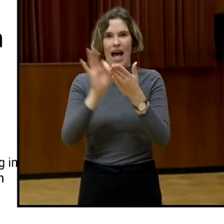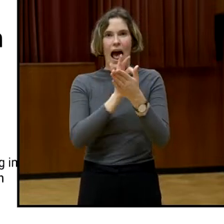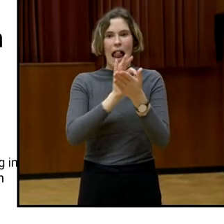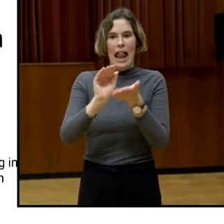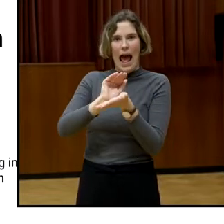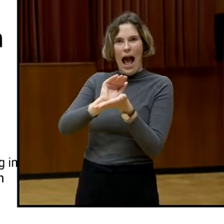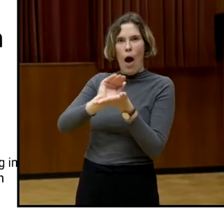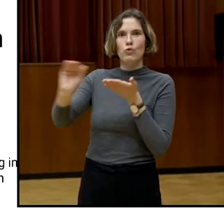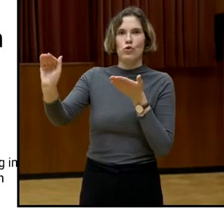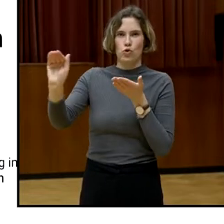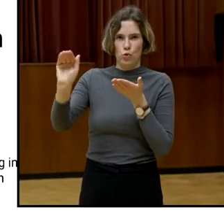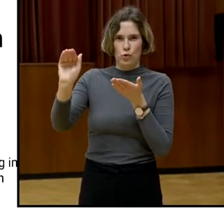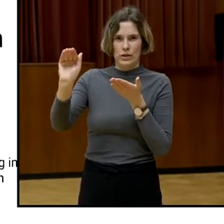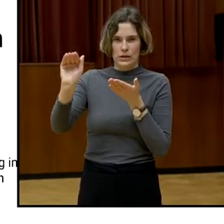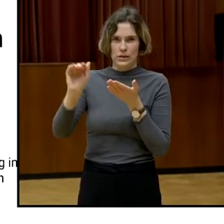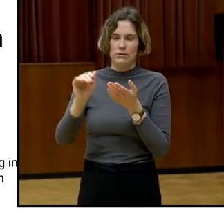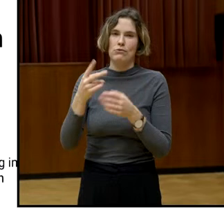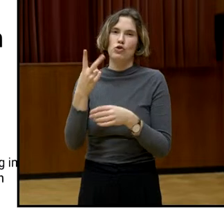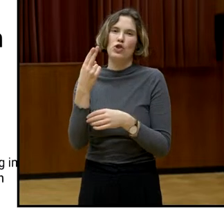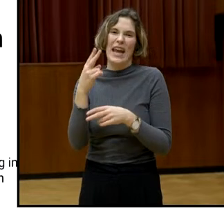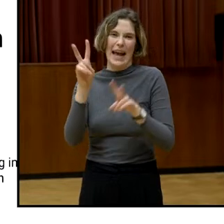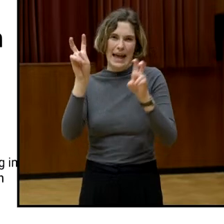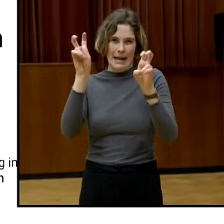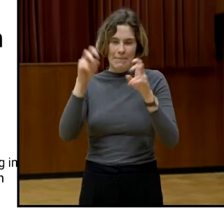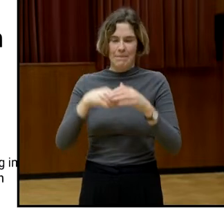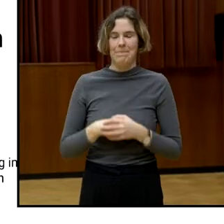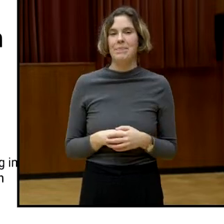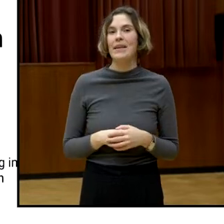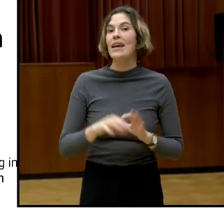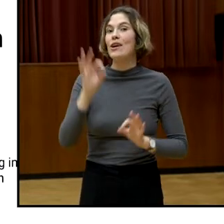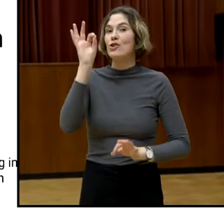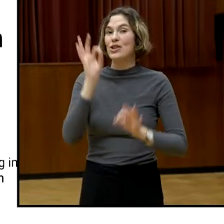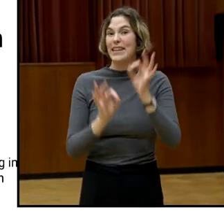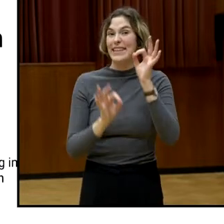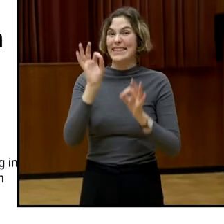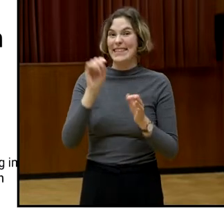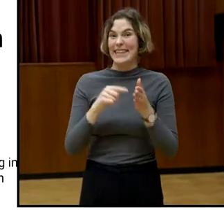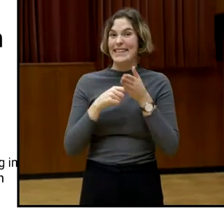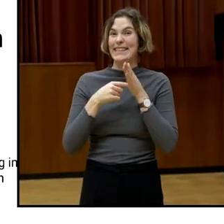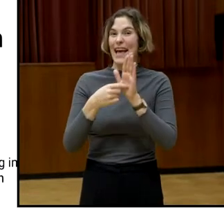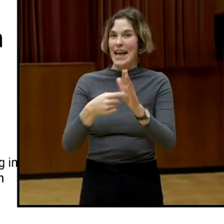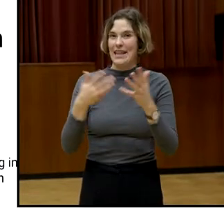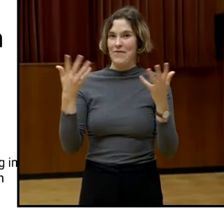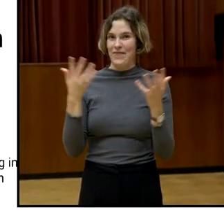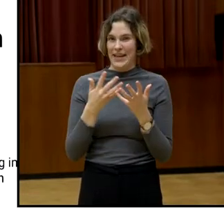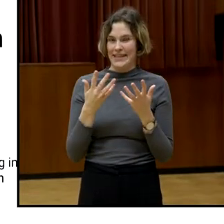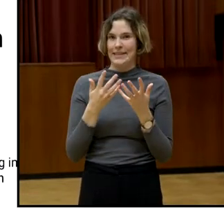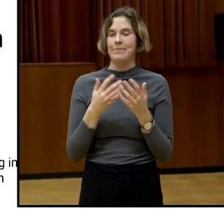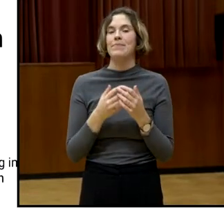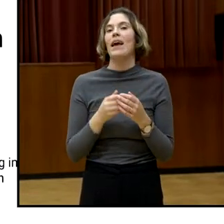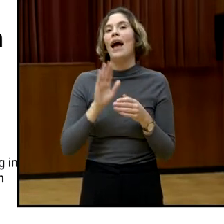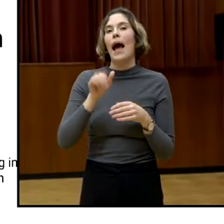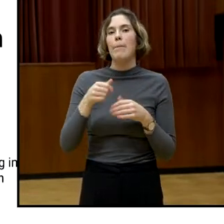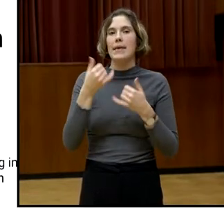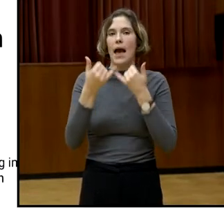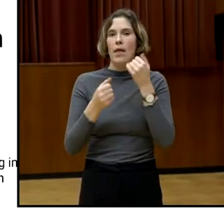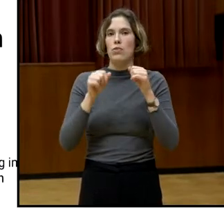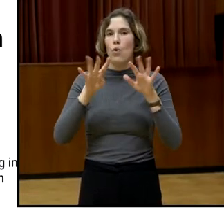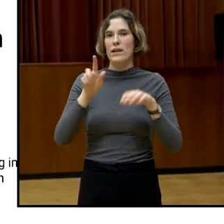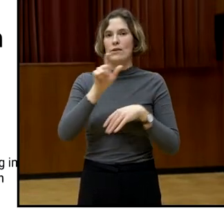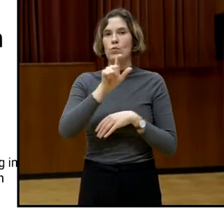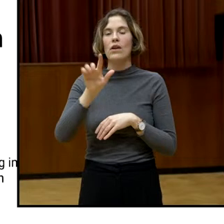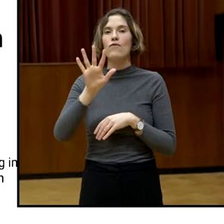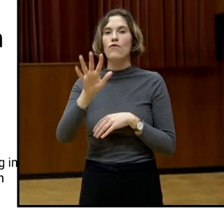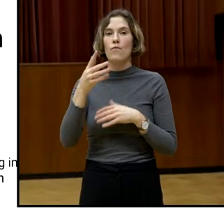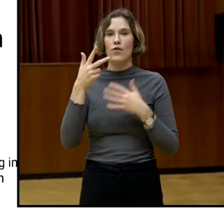Diese Statistik zeigt einfach die Entwicklung dieses Wahlausschlusses seit 1985. Also, wenn ich die